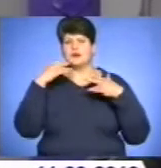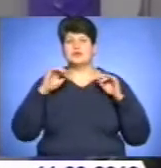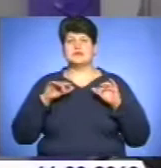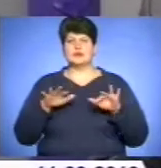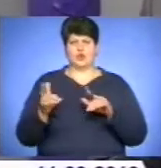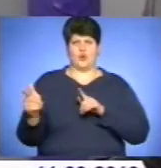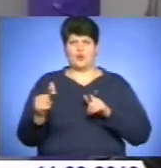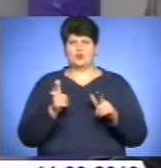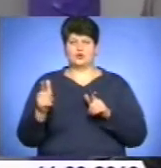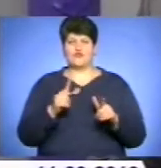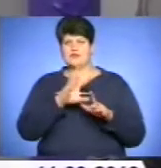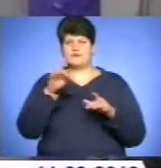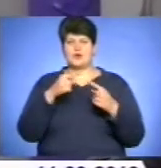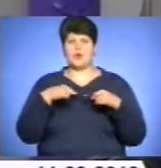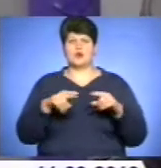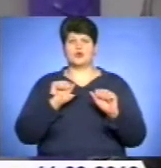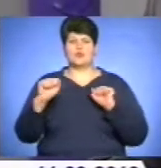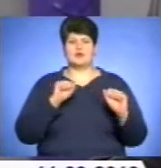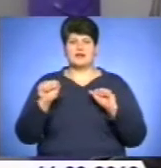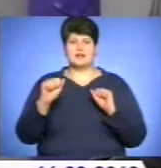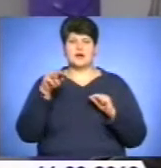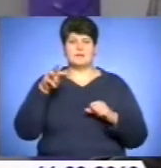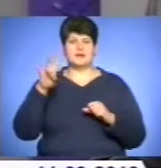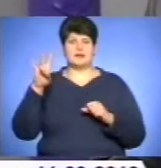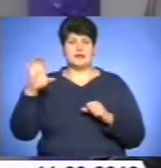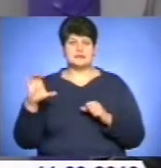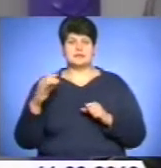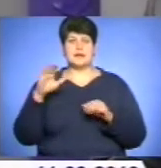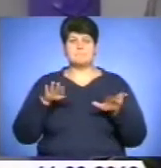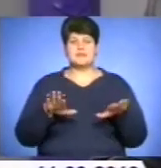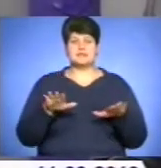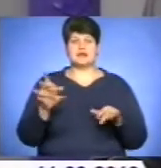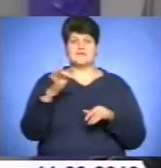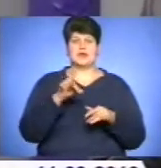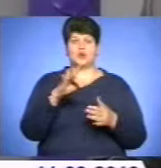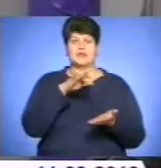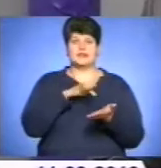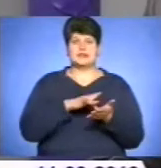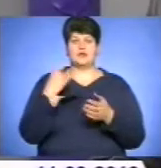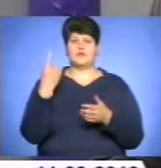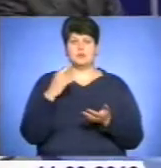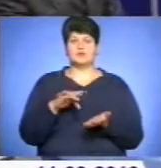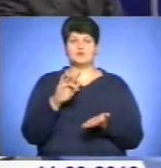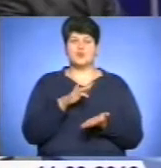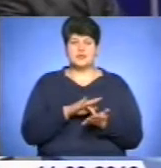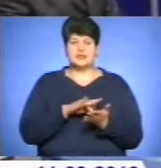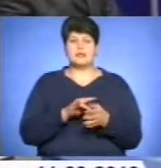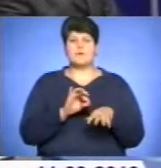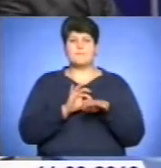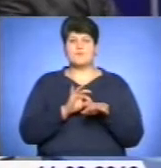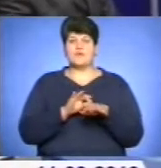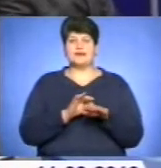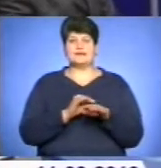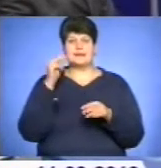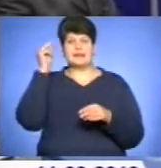готовність всі органи управління цивільного захисту в області і на місцях, і в районних центрах, і в обласних центрах. Проведені відповідні